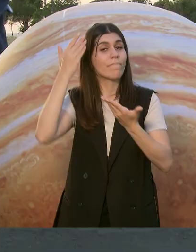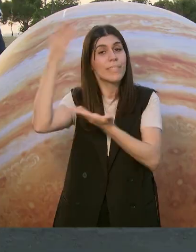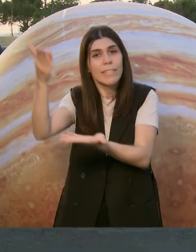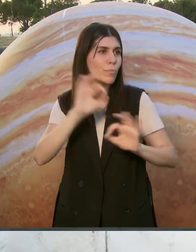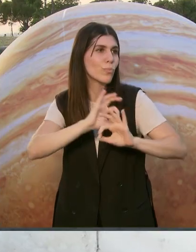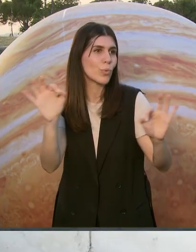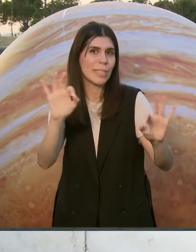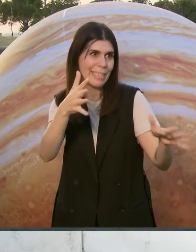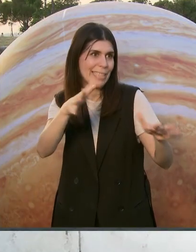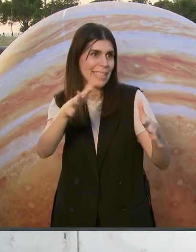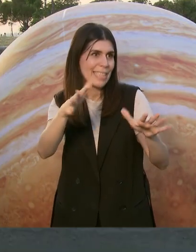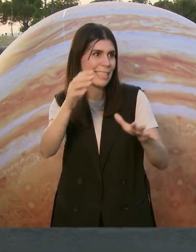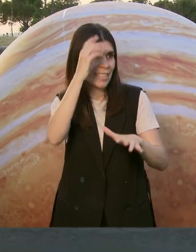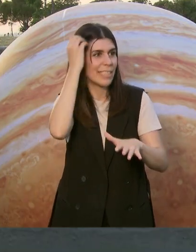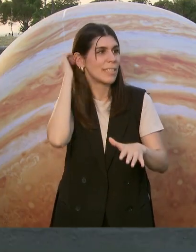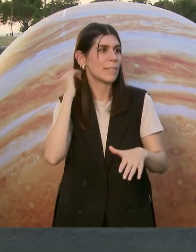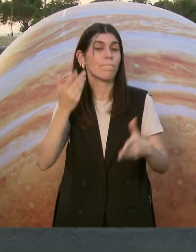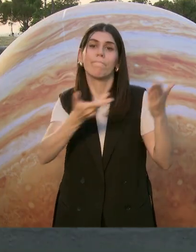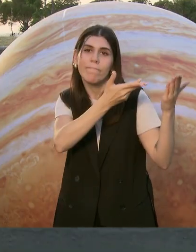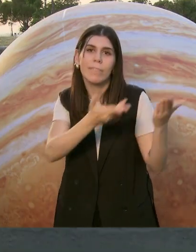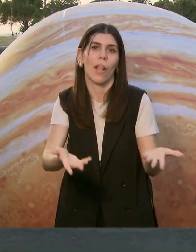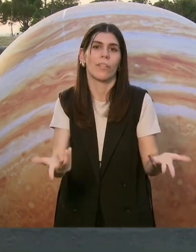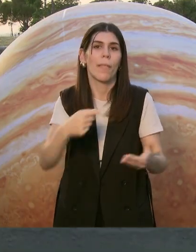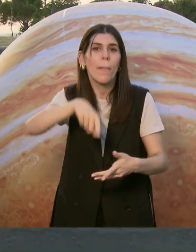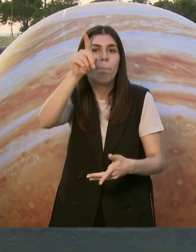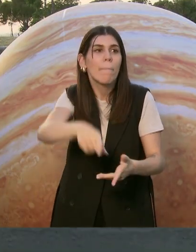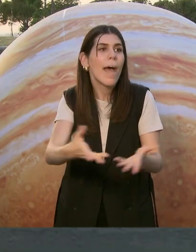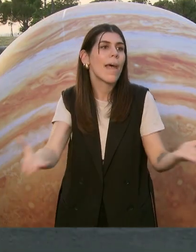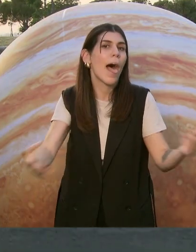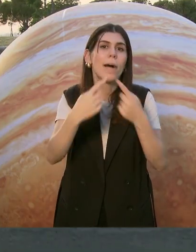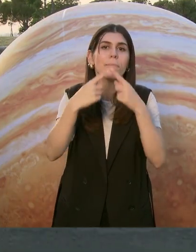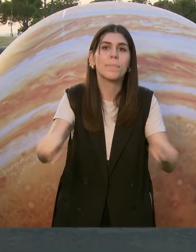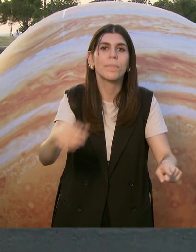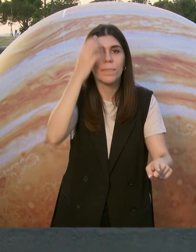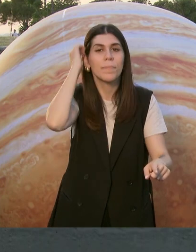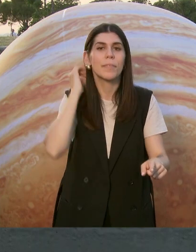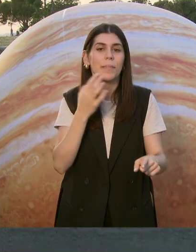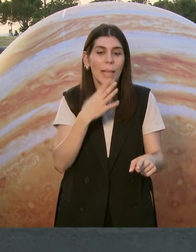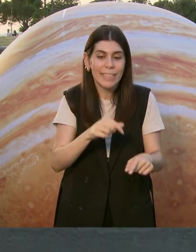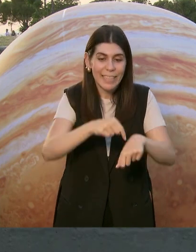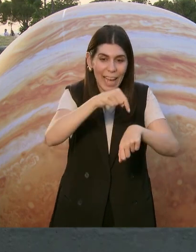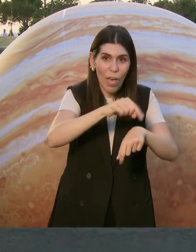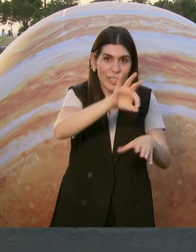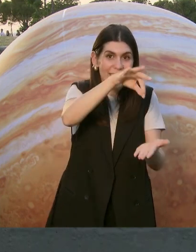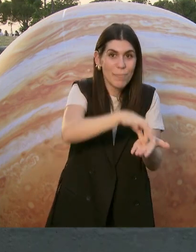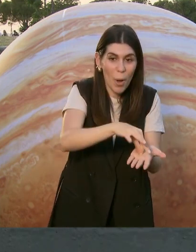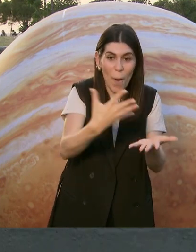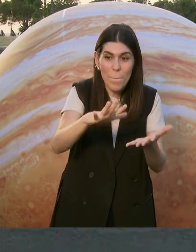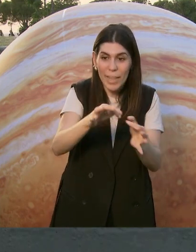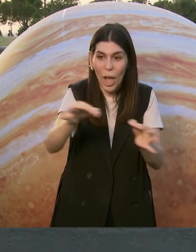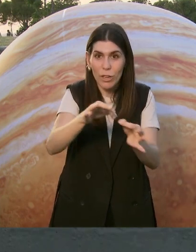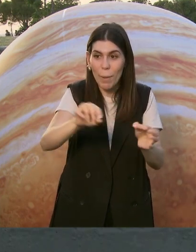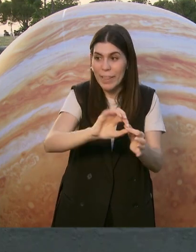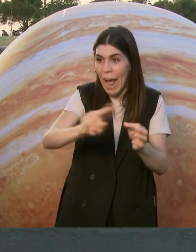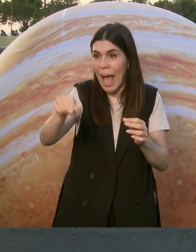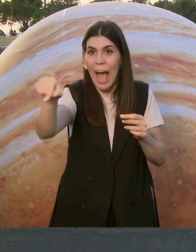εκδήλωση. Καλώς ήρθατε και πάλι. Τι μέρα κι αυτή. 500 μέτρα από εδώ μιλάει ο αρχηγός του δεύτερου